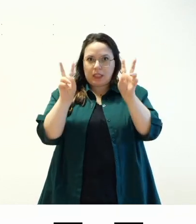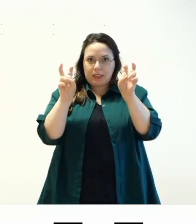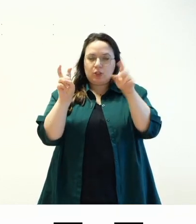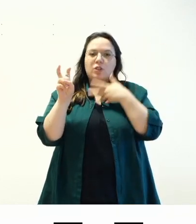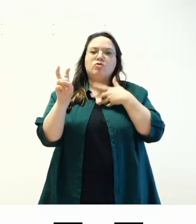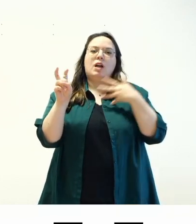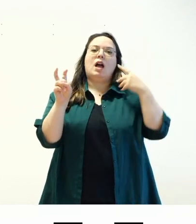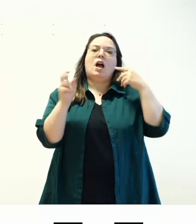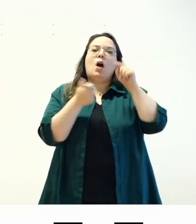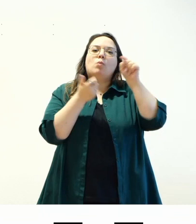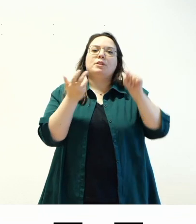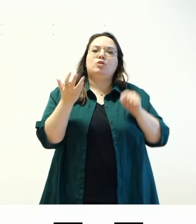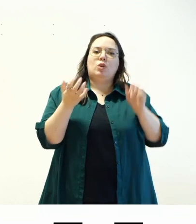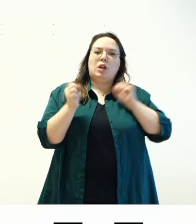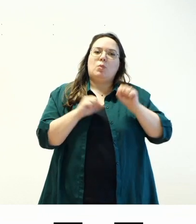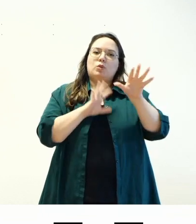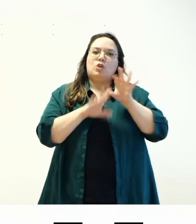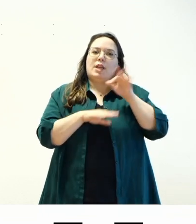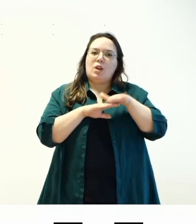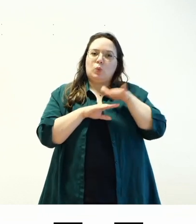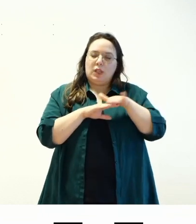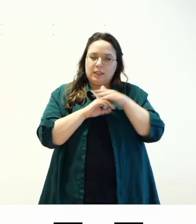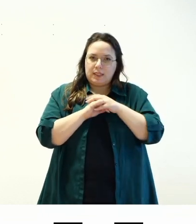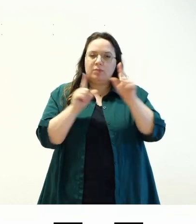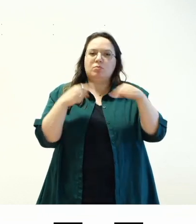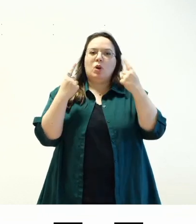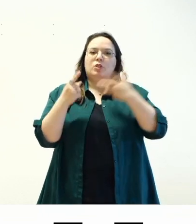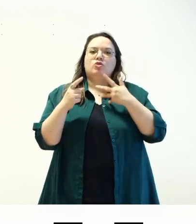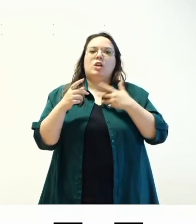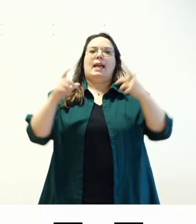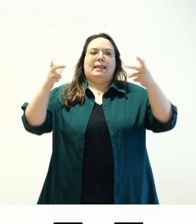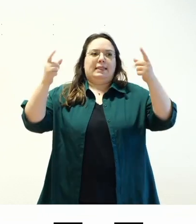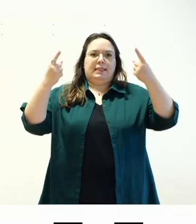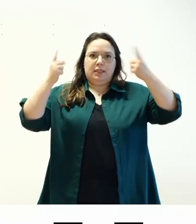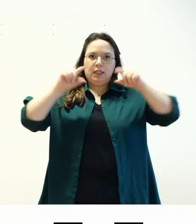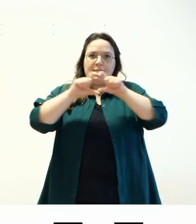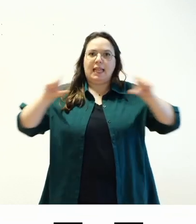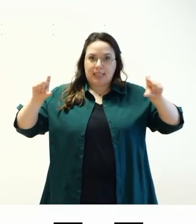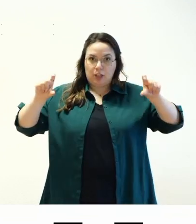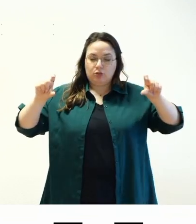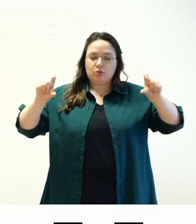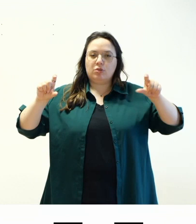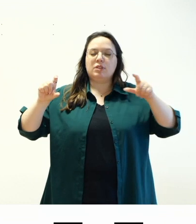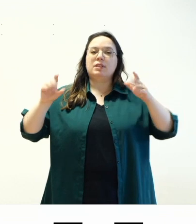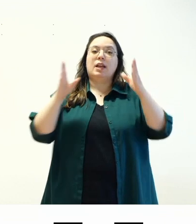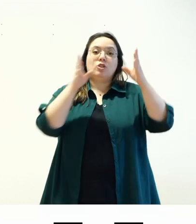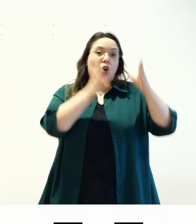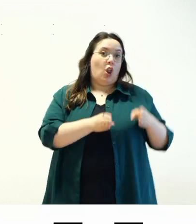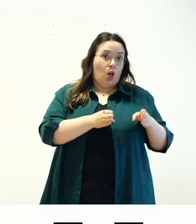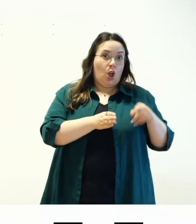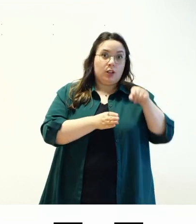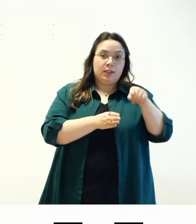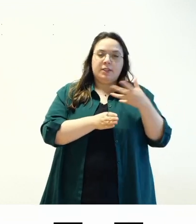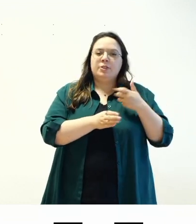opzioni che posso andare a utilizzare poi ho l'intestazione tutti gli altri elementi nella colonna di sinistra ho un